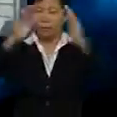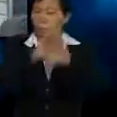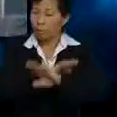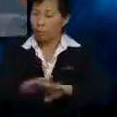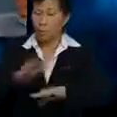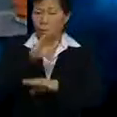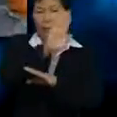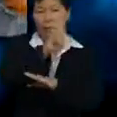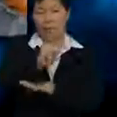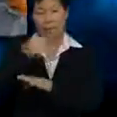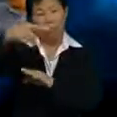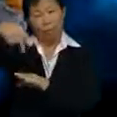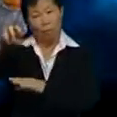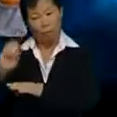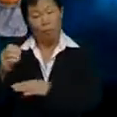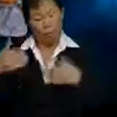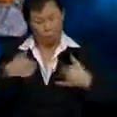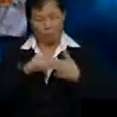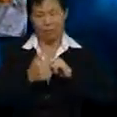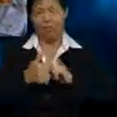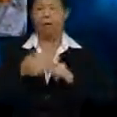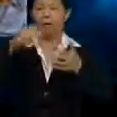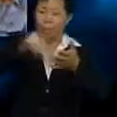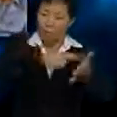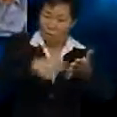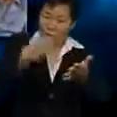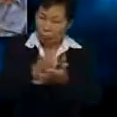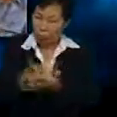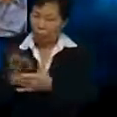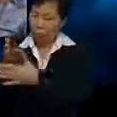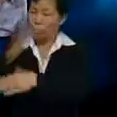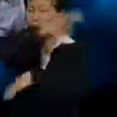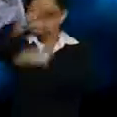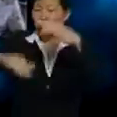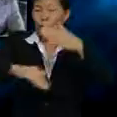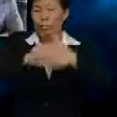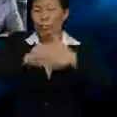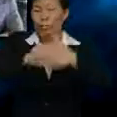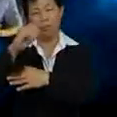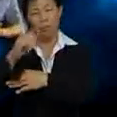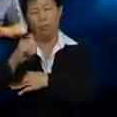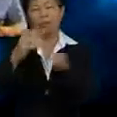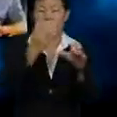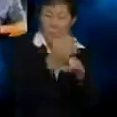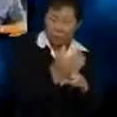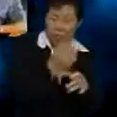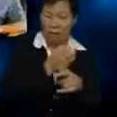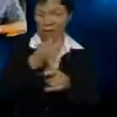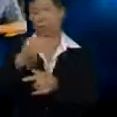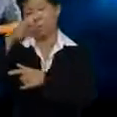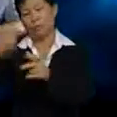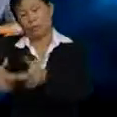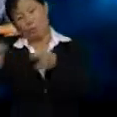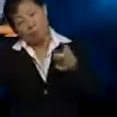sahaja Yang menghadapi masalah Krisis kewangan ni Menjejaskan semua syarikat Sama dia kecil maupun yang besar